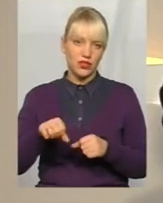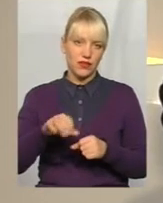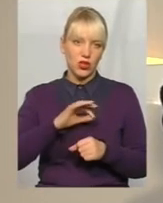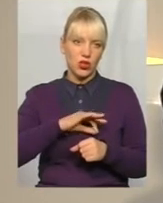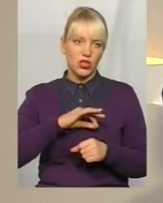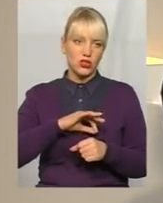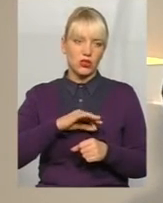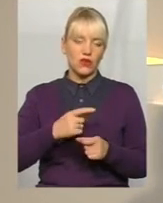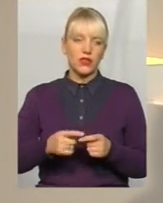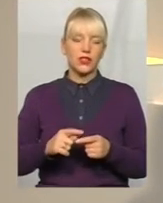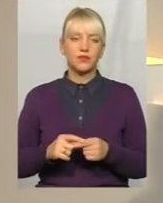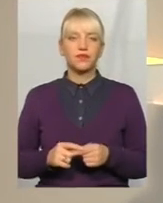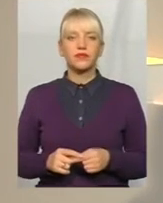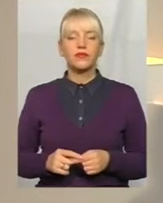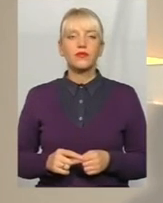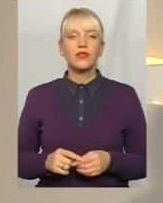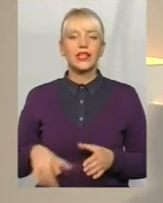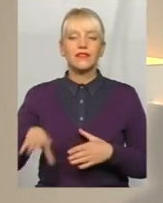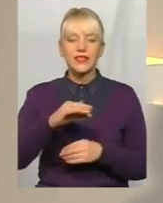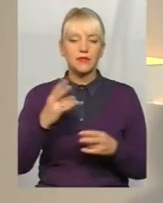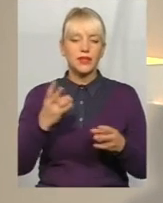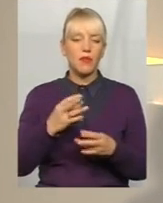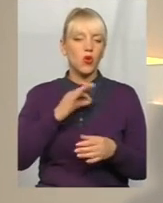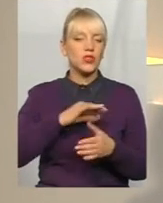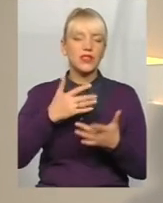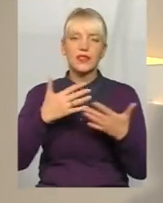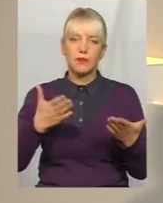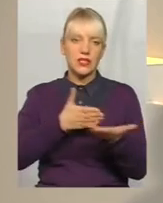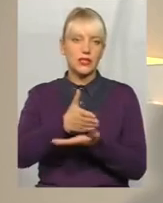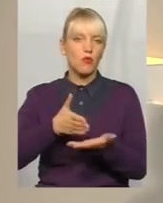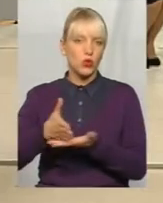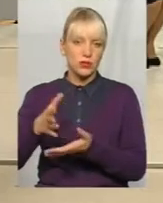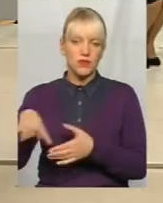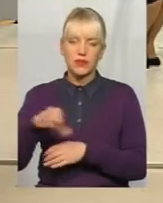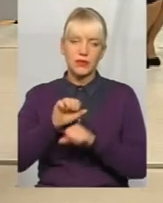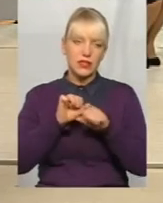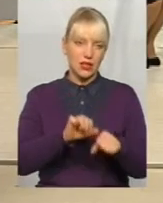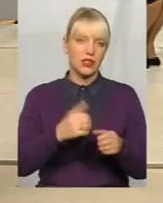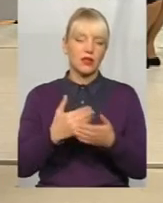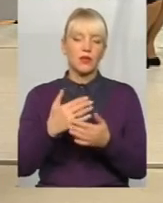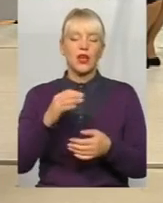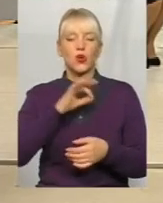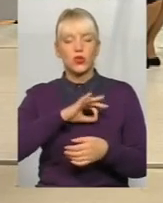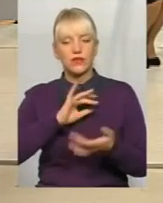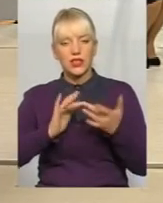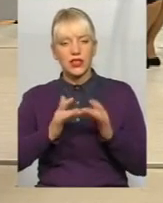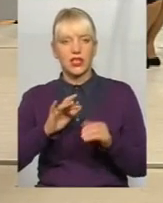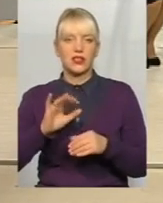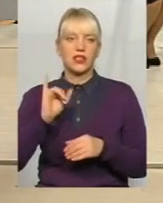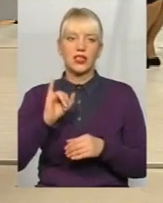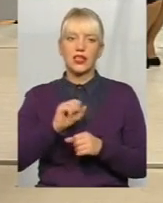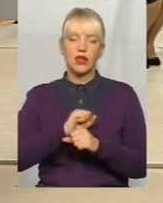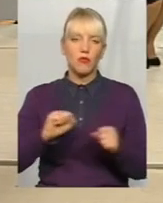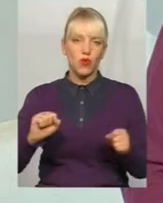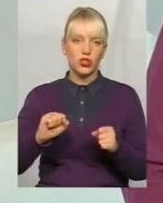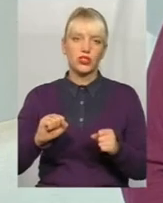моменти, які можна. всім, треба користуватися всіма способами, всіма захистом. І користуватися інтернетом, і соцмережах. значить, не